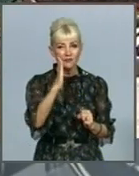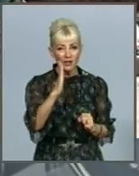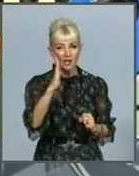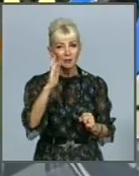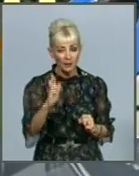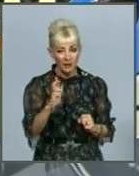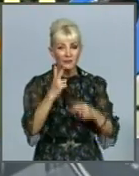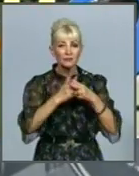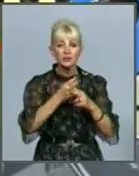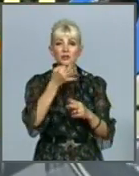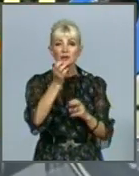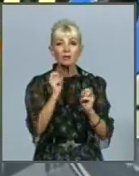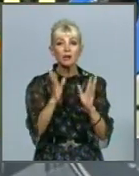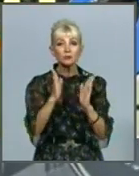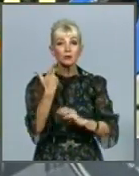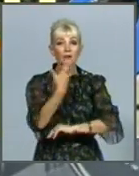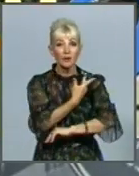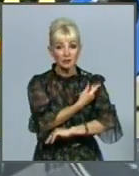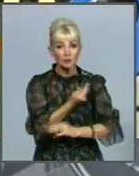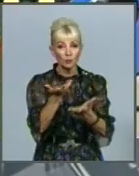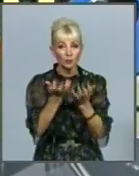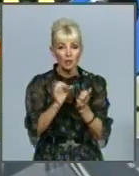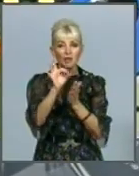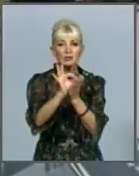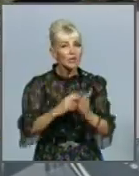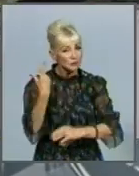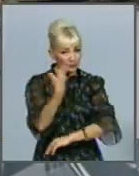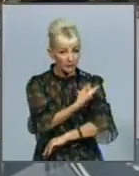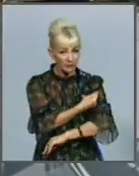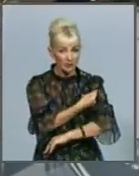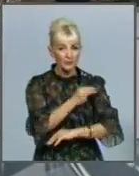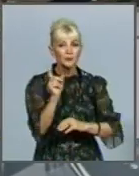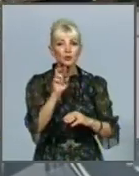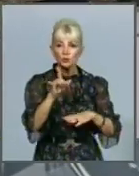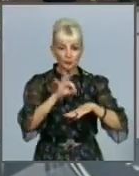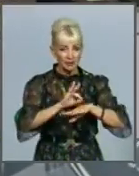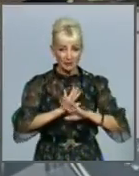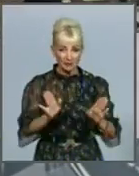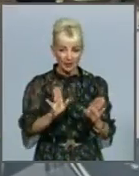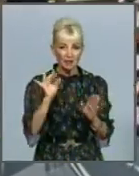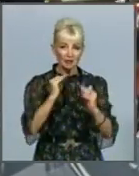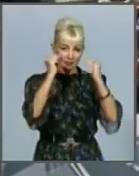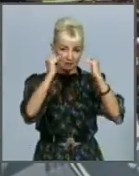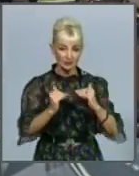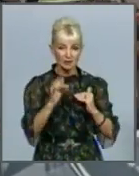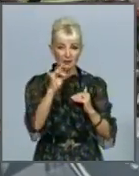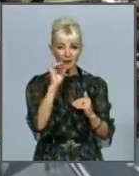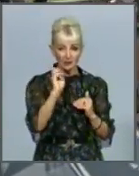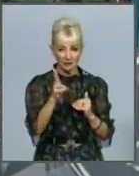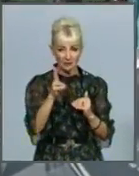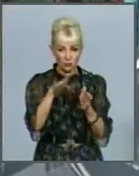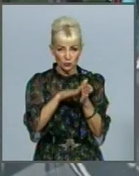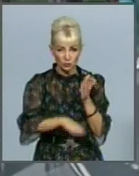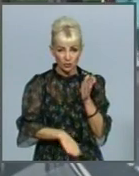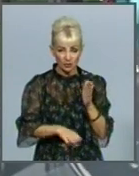медики радять, як тільки вакцина надійде, одразу зробити щеплення, аби не захворіти та знизити ризики ускладнень.